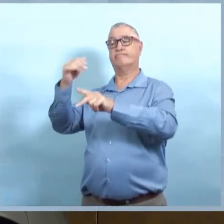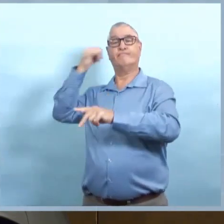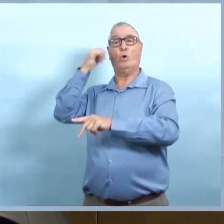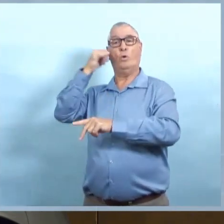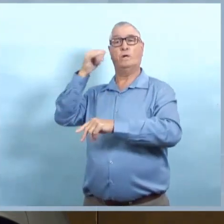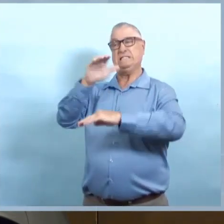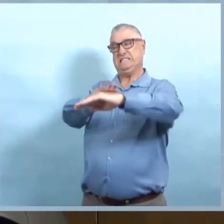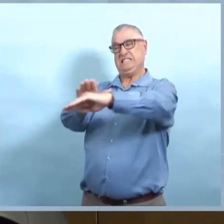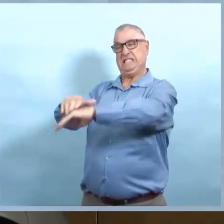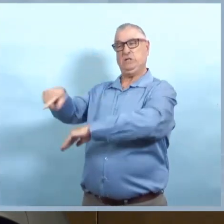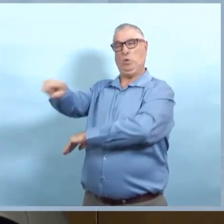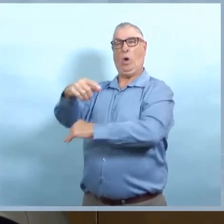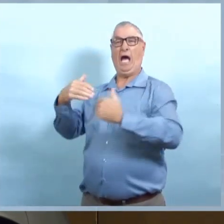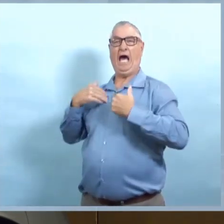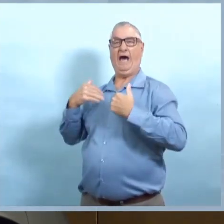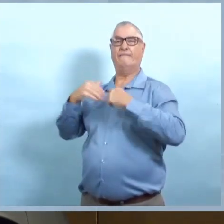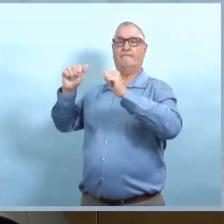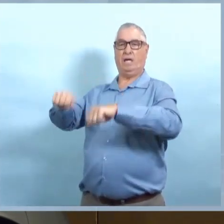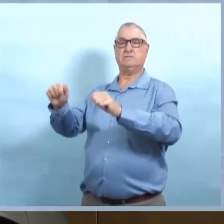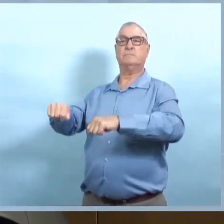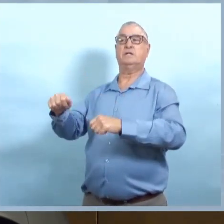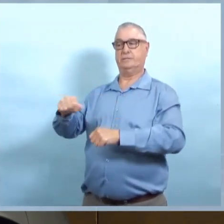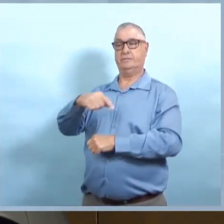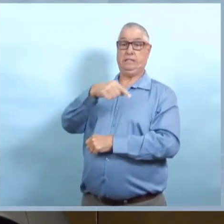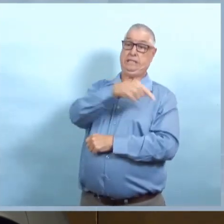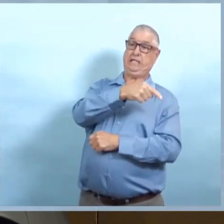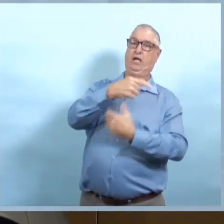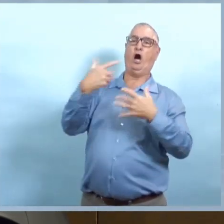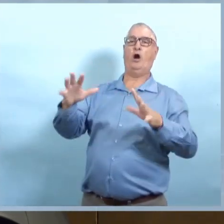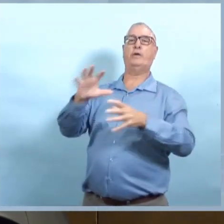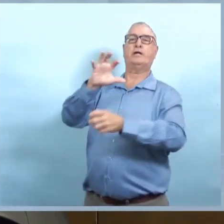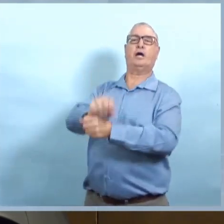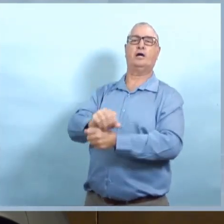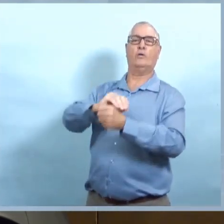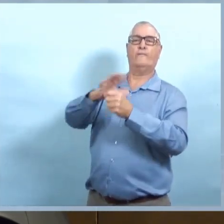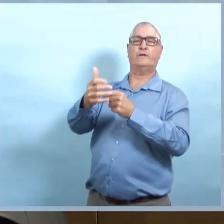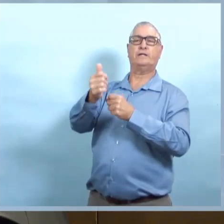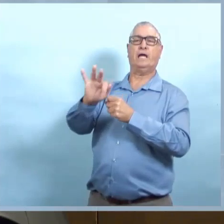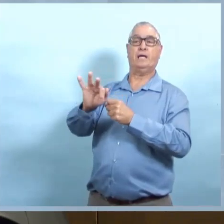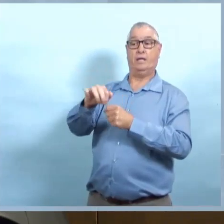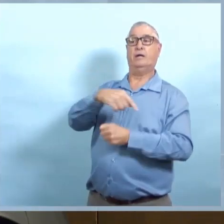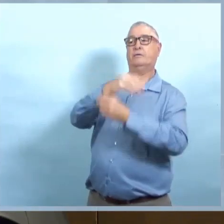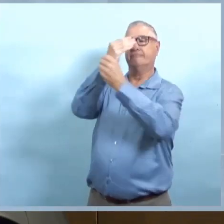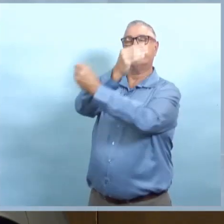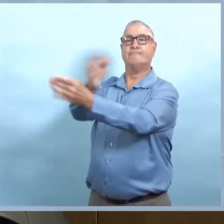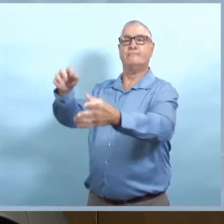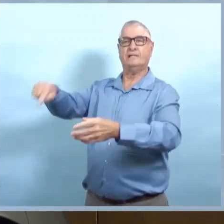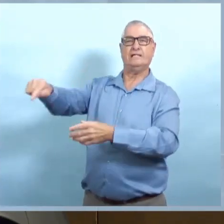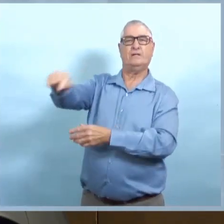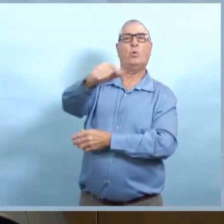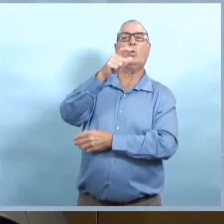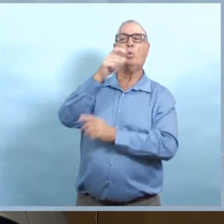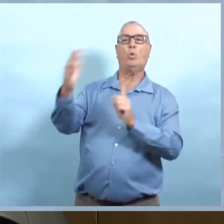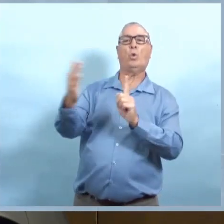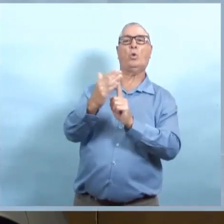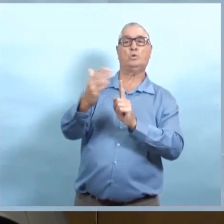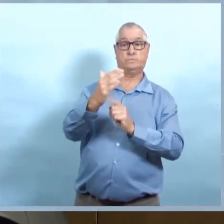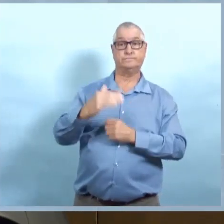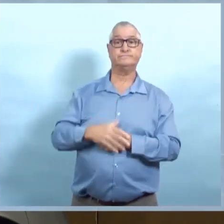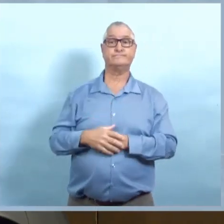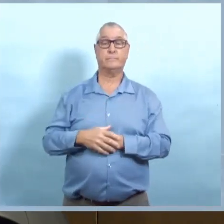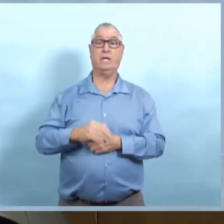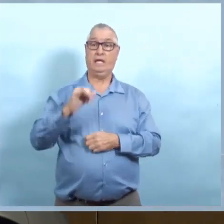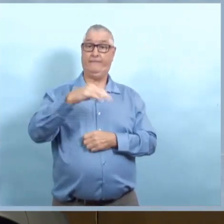vous l'attrapez, c'est donc à vous d'entrer le code dans votre application qui va envoyer un signal à d'autres